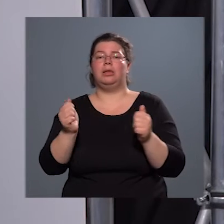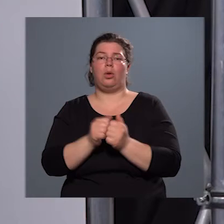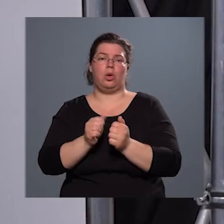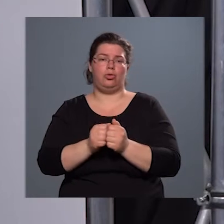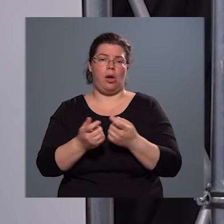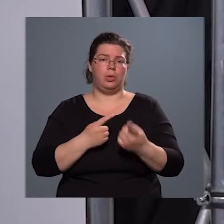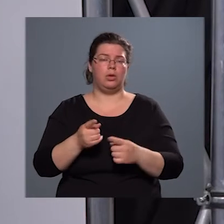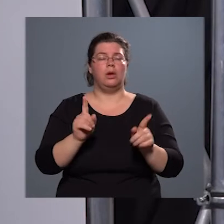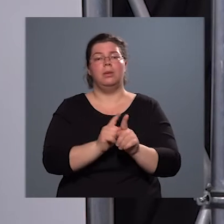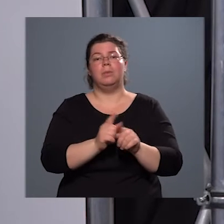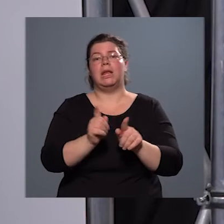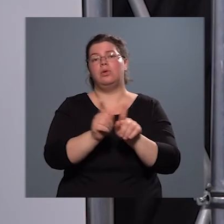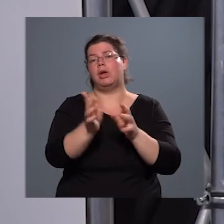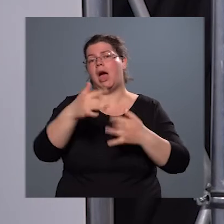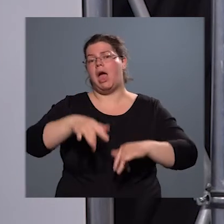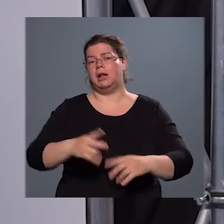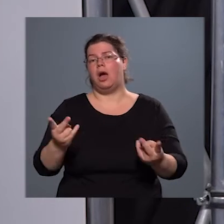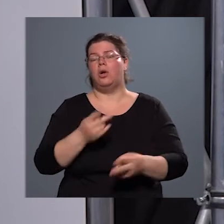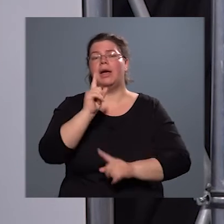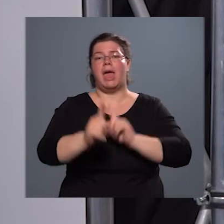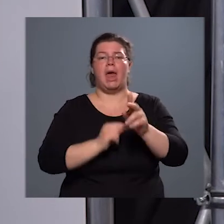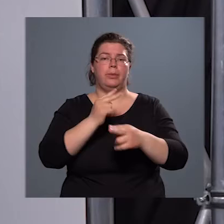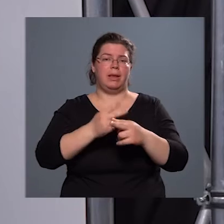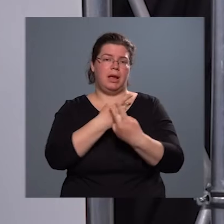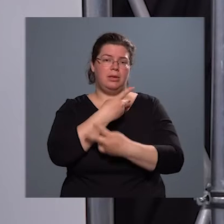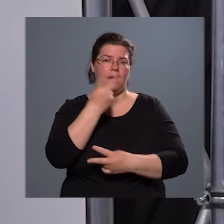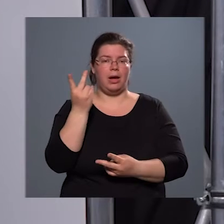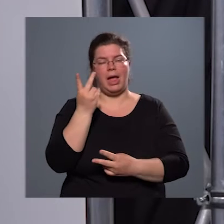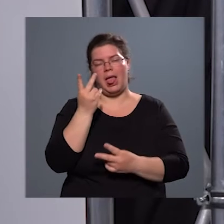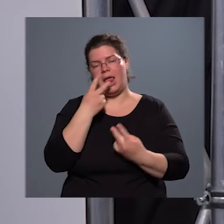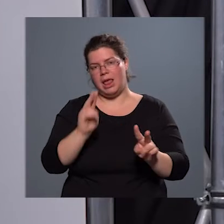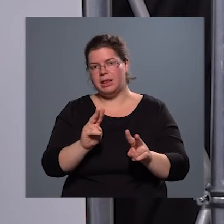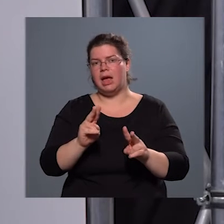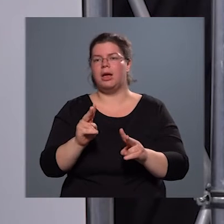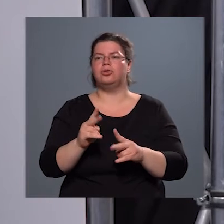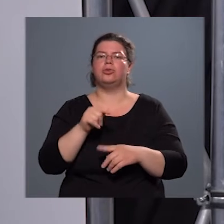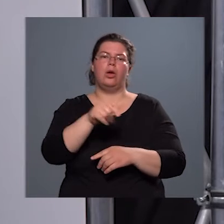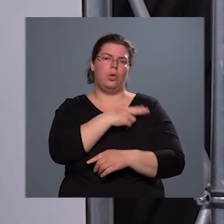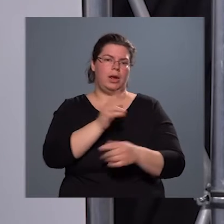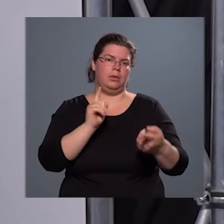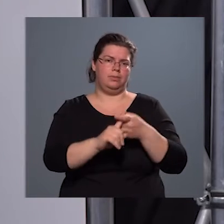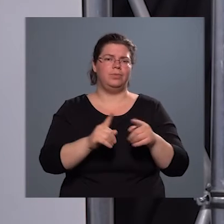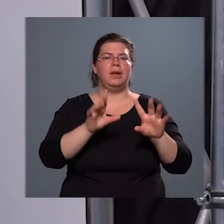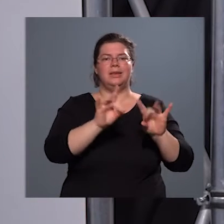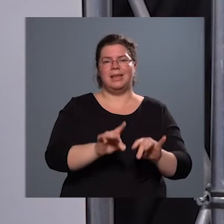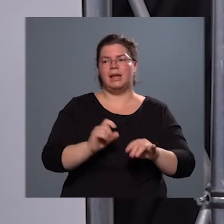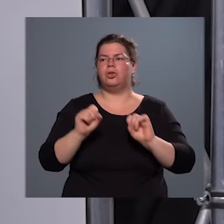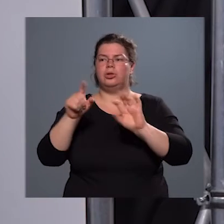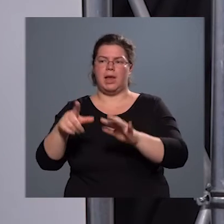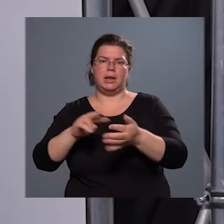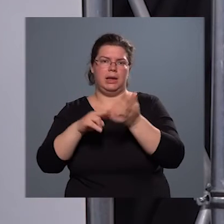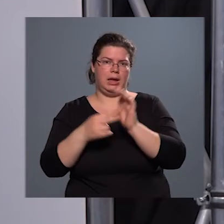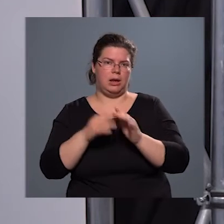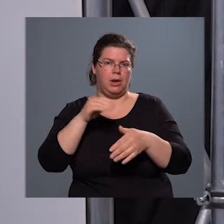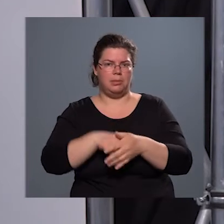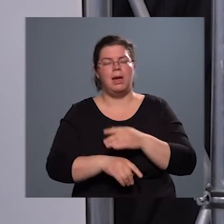mondjuk egy olyan helyen, ahol a járóbeteg szakellátás az önkormányzathoz tartozik, így mind a 10. kerületben, mind pedig a 17. kerületben